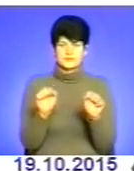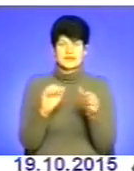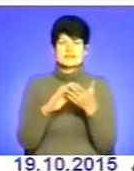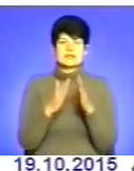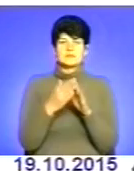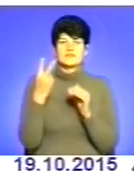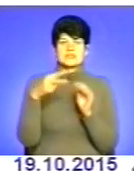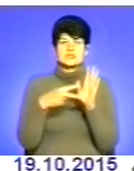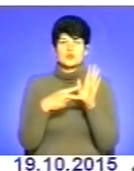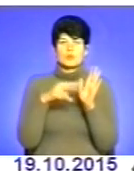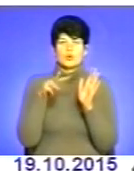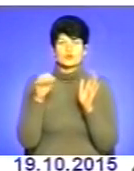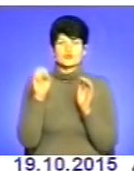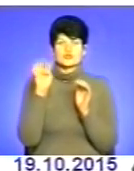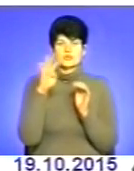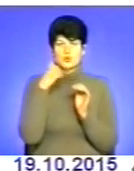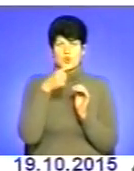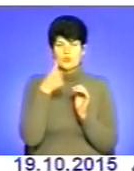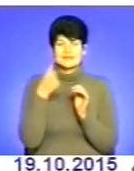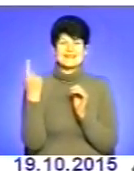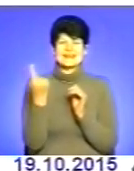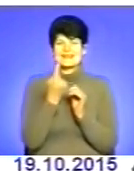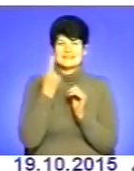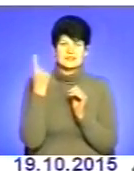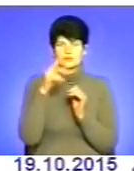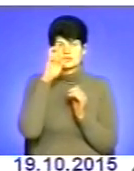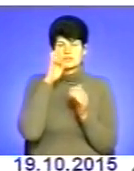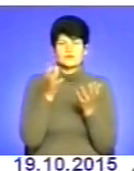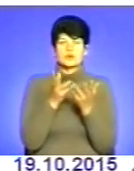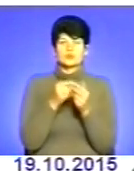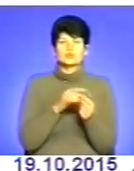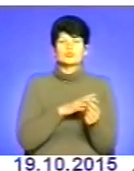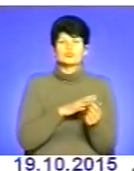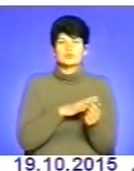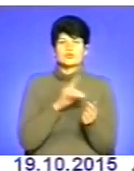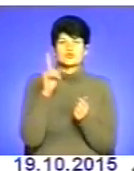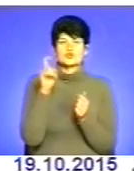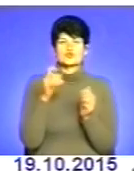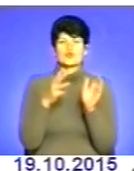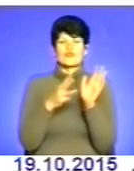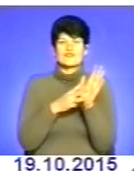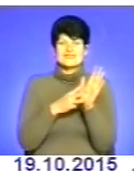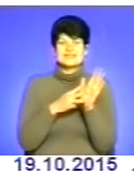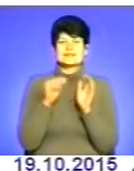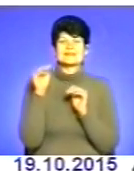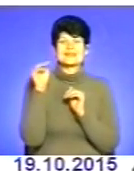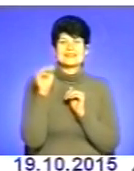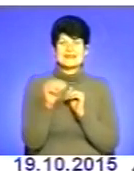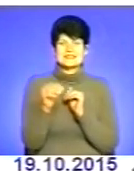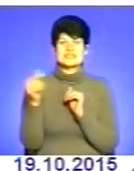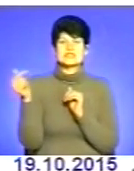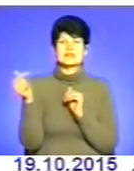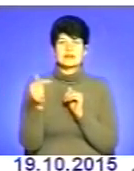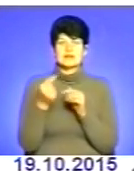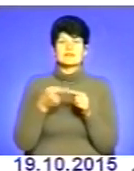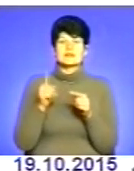27 лютого 2014 року на єдиному казначейському рахунку було всього-навсього 108 тисяч гривень Це кошти